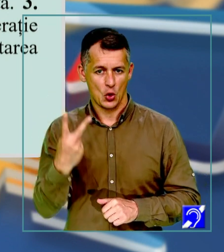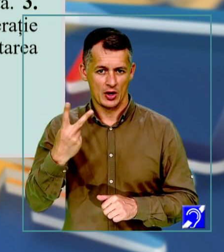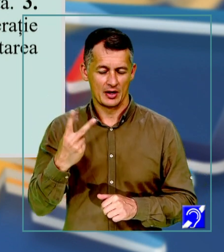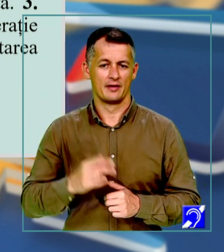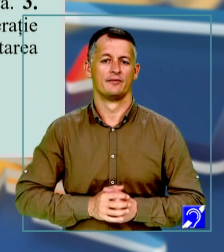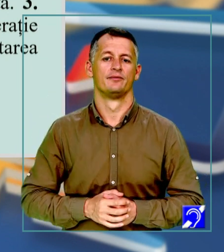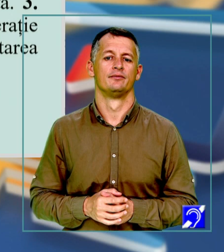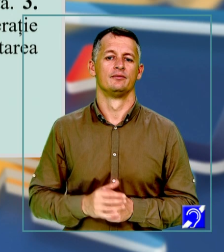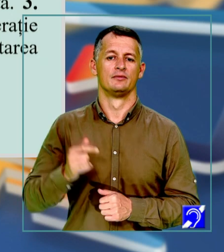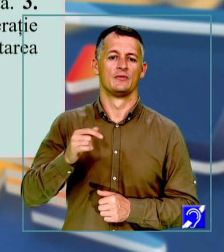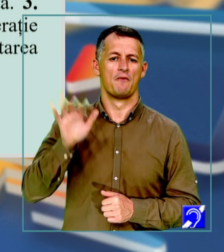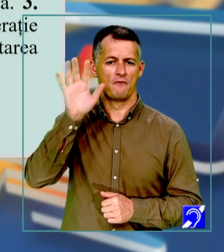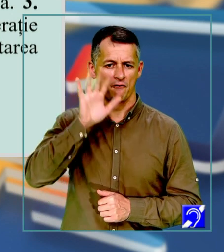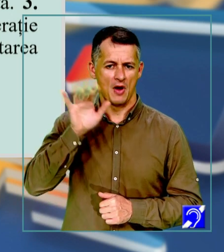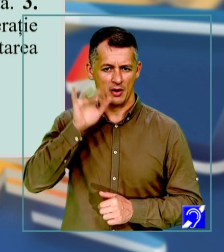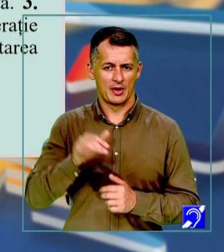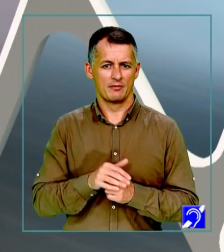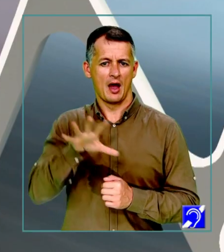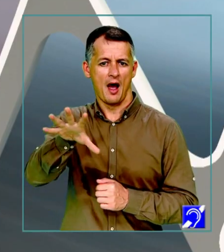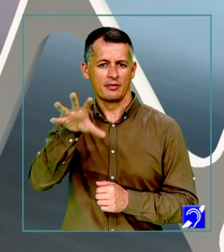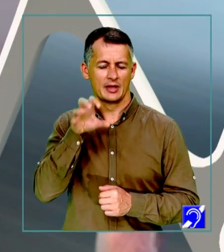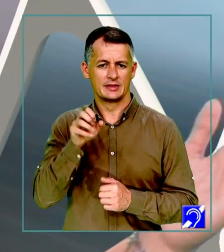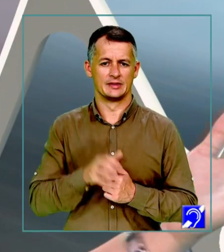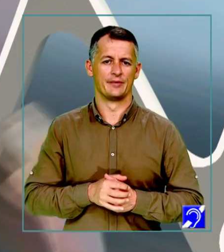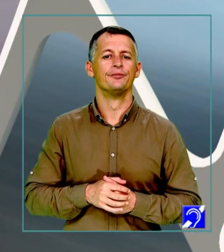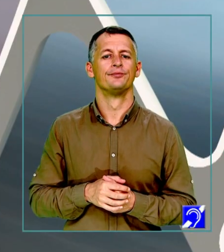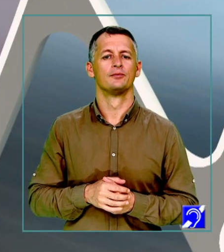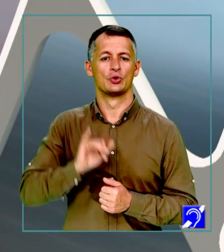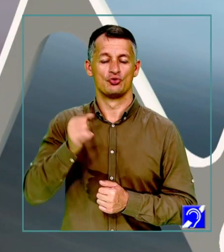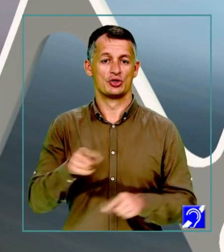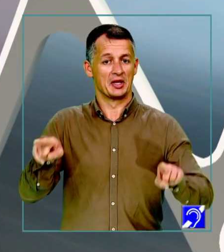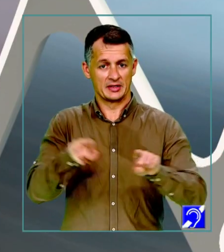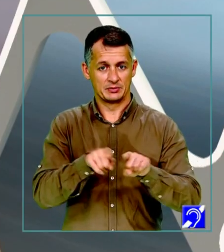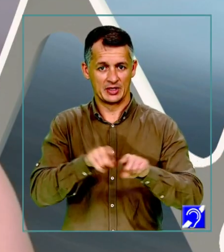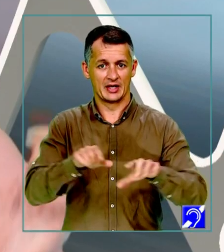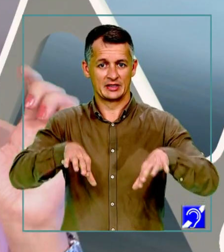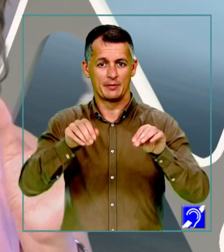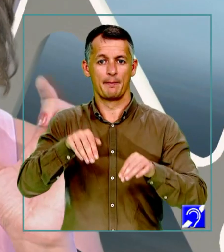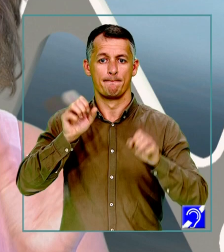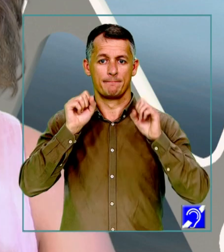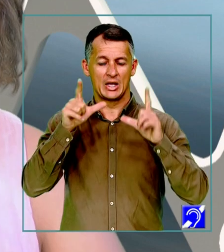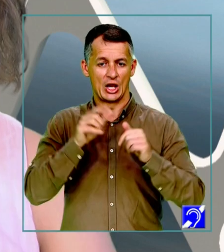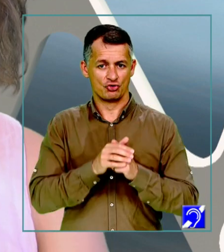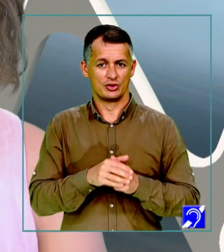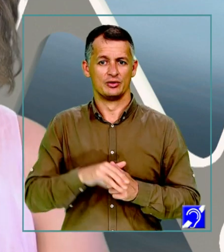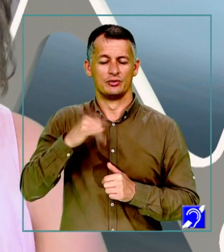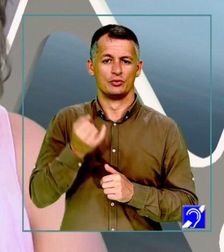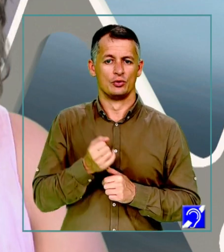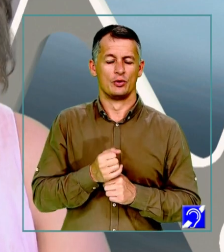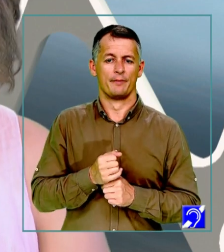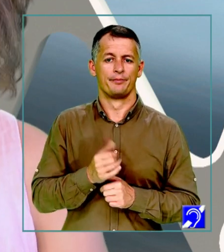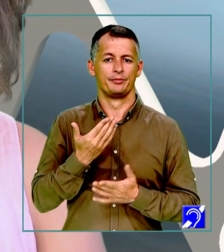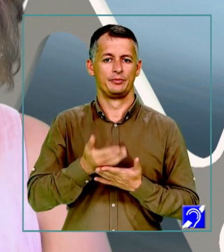figurat, farmec, atracție irezistibilă. Și, de asemenea, găsim cuvântul miraj și în sintagma mirajul